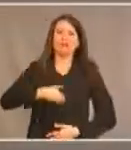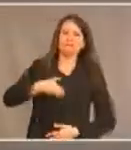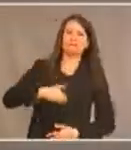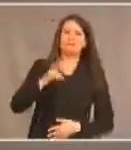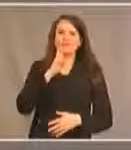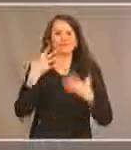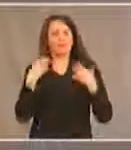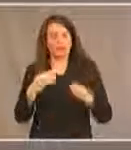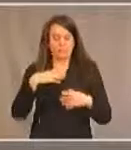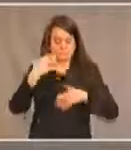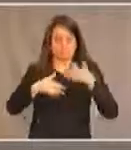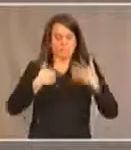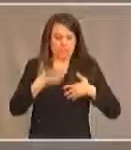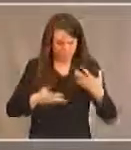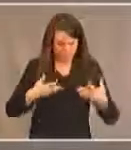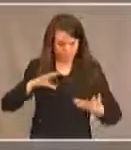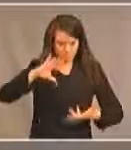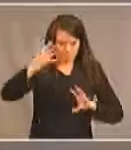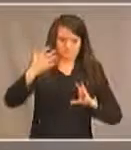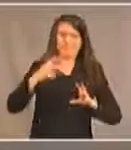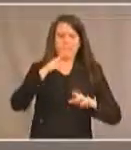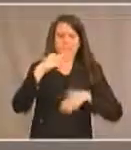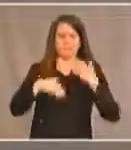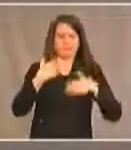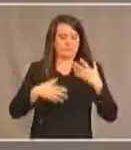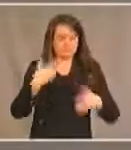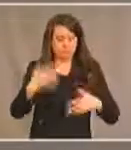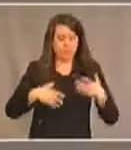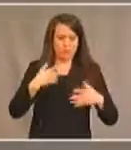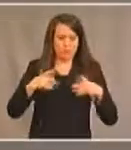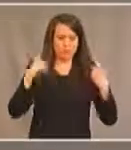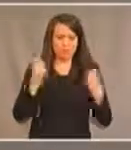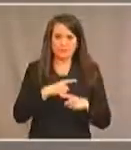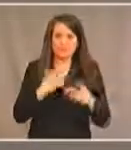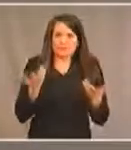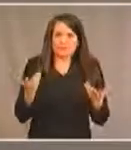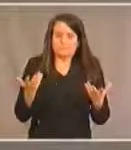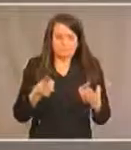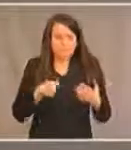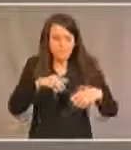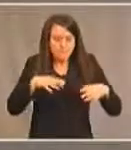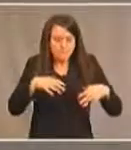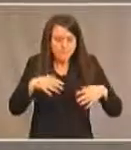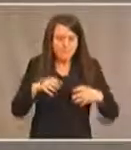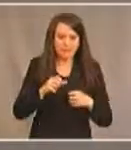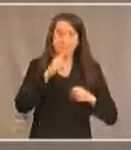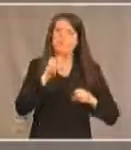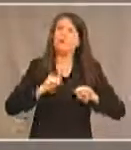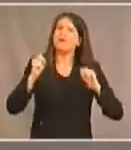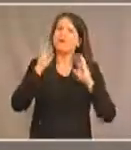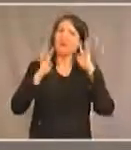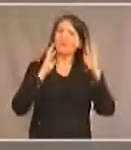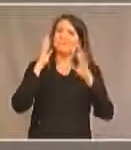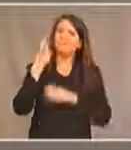simple et puis finalement, on conclut que tout le processus n'a pas été conçu pour